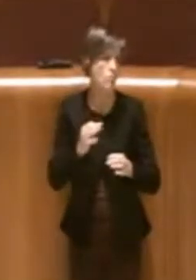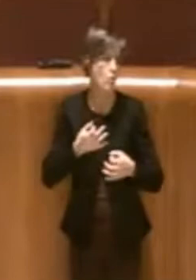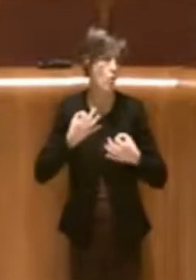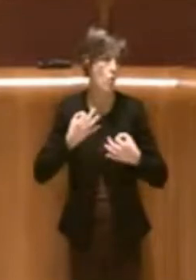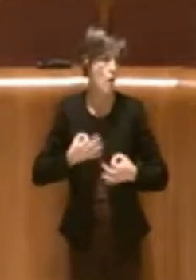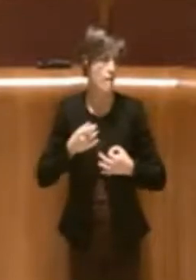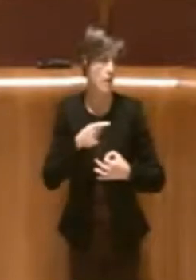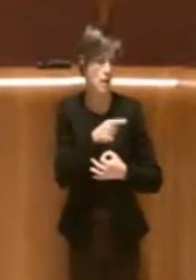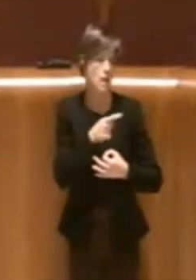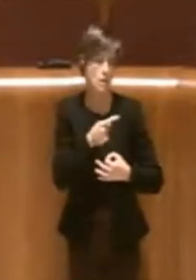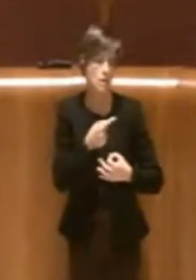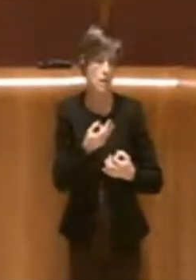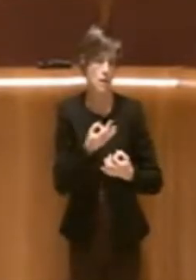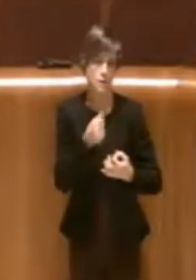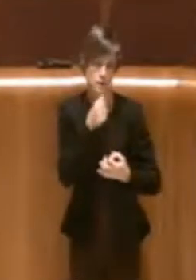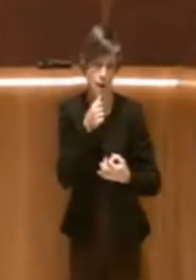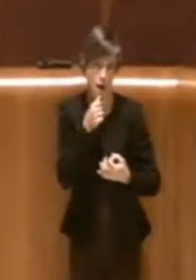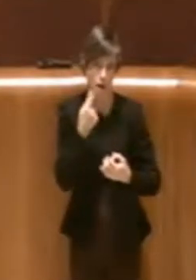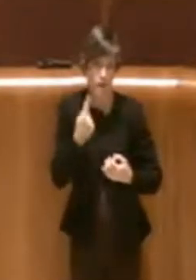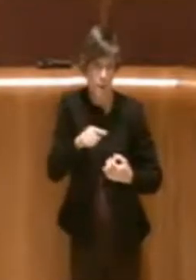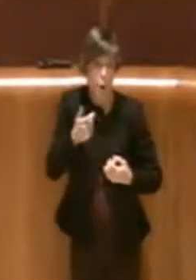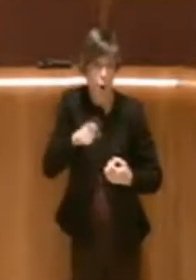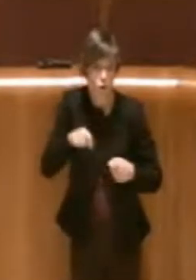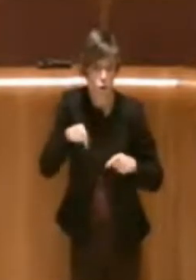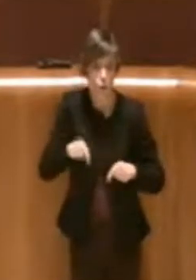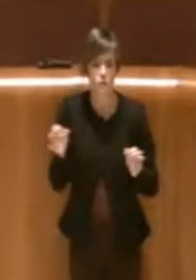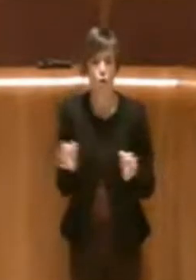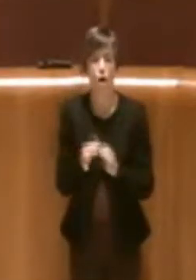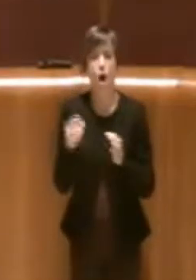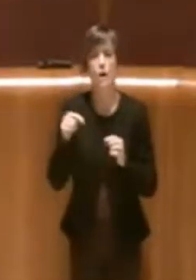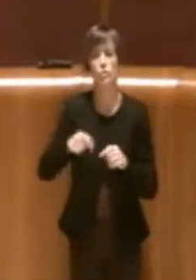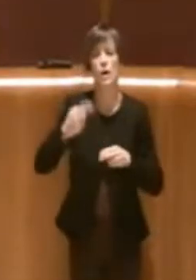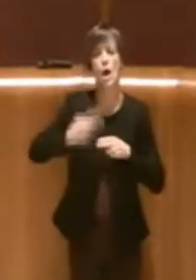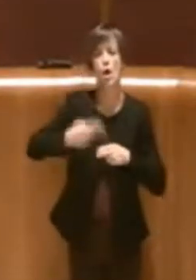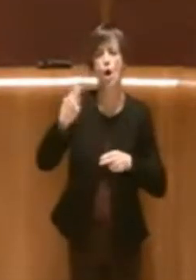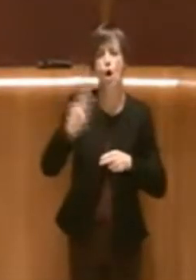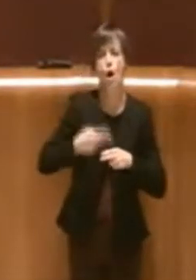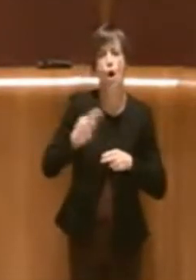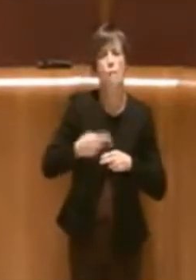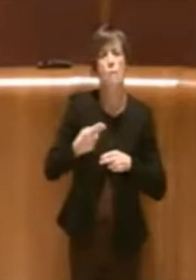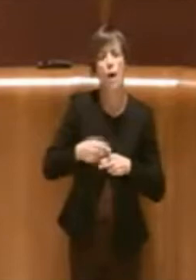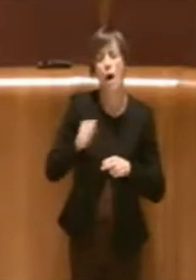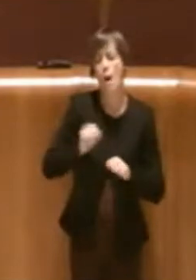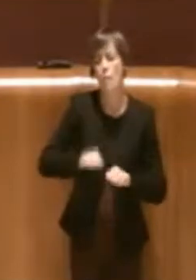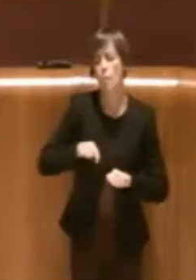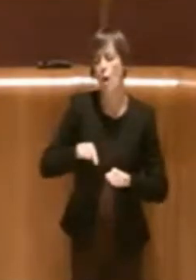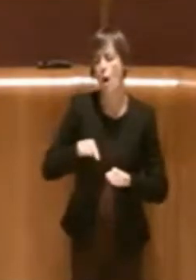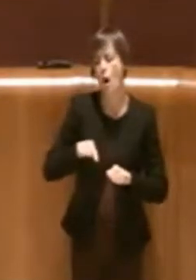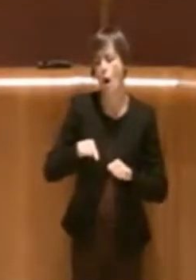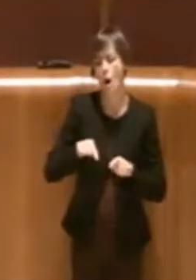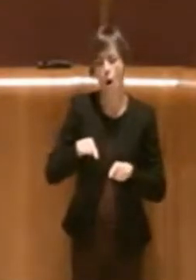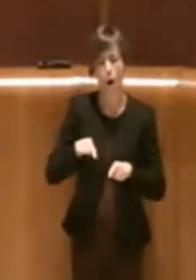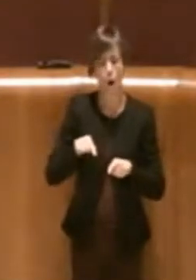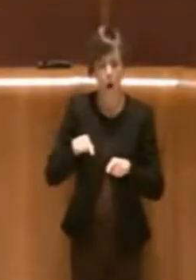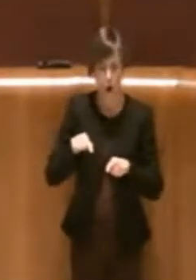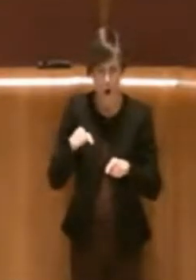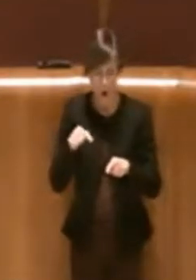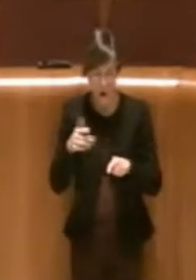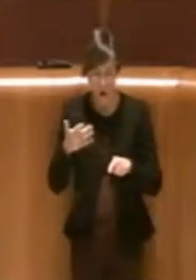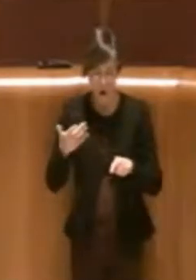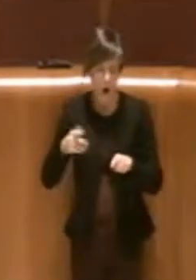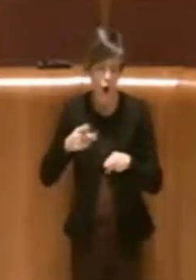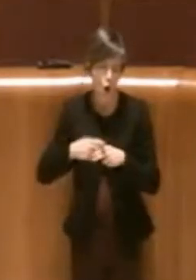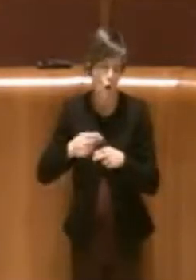'occasione con cui Roma potrà vedere realizzate sul proprio territorio dei progetti di